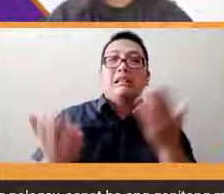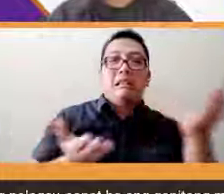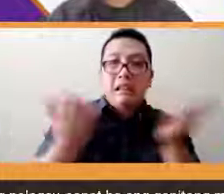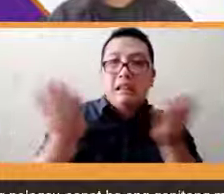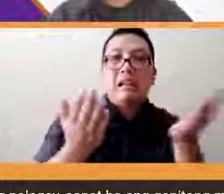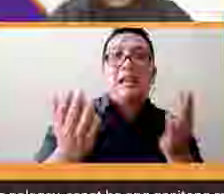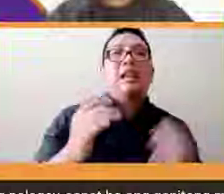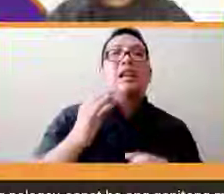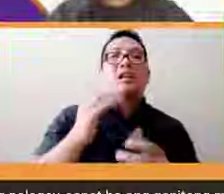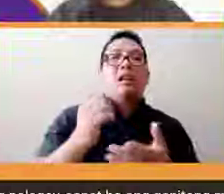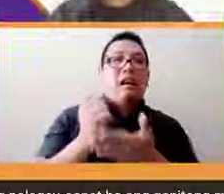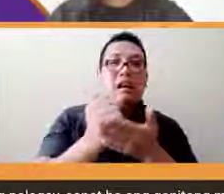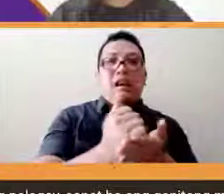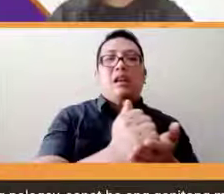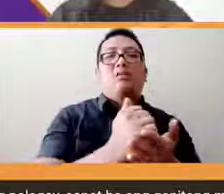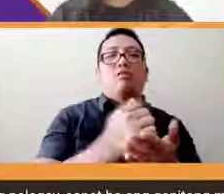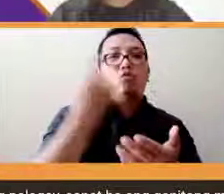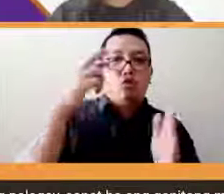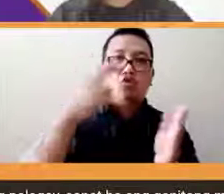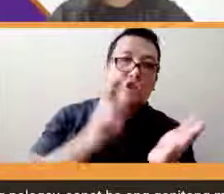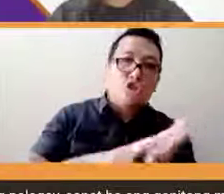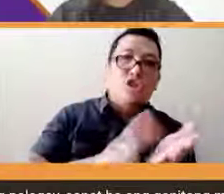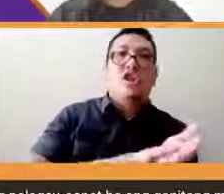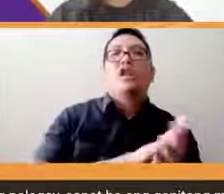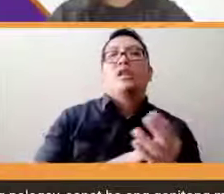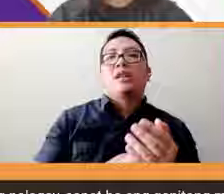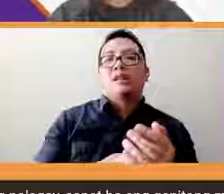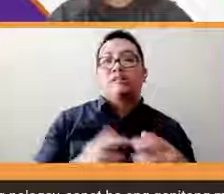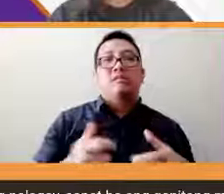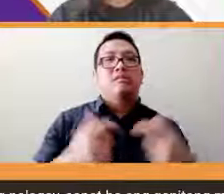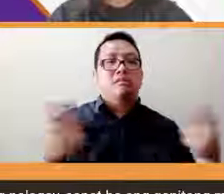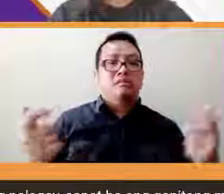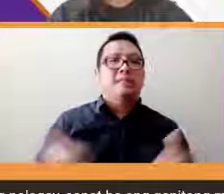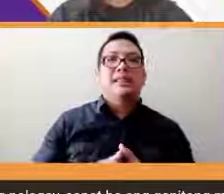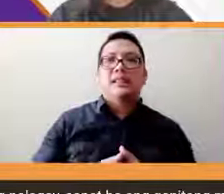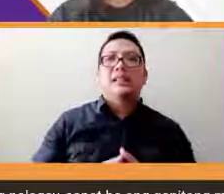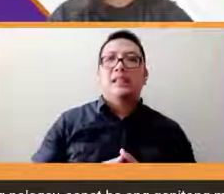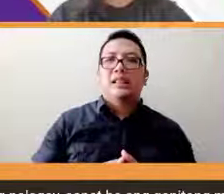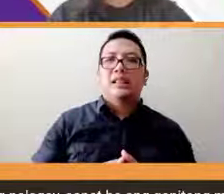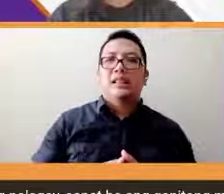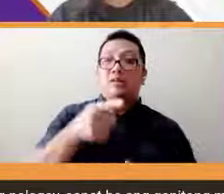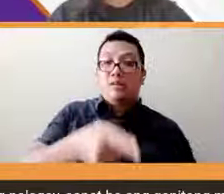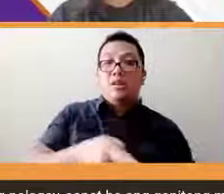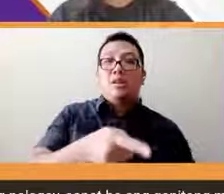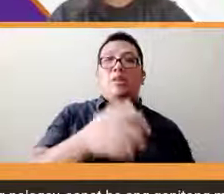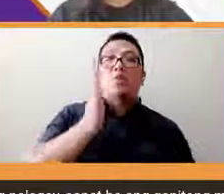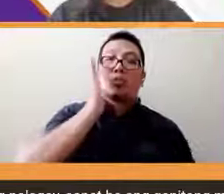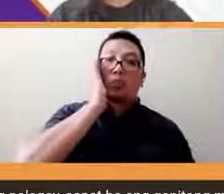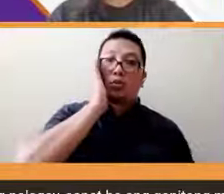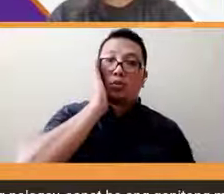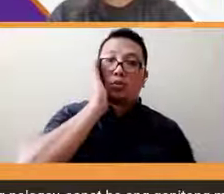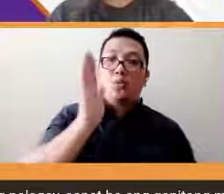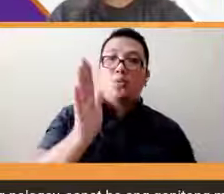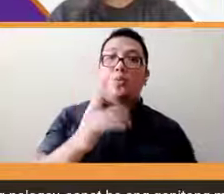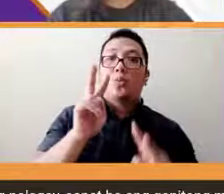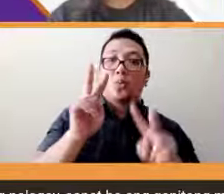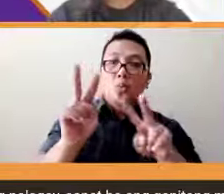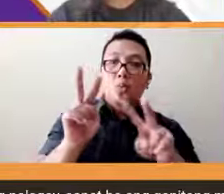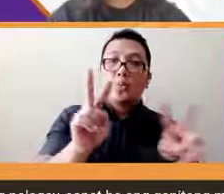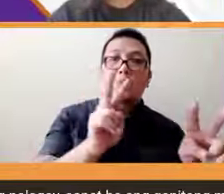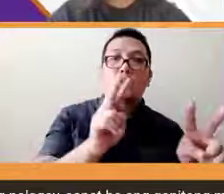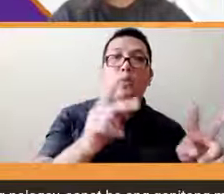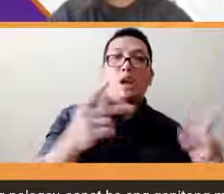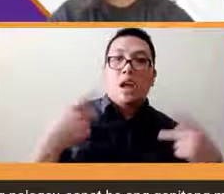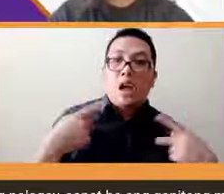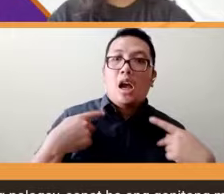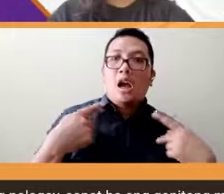sa registration parang pag gano'n doon tayo pwedeng makita magkakaroon tayo ng more scientific